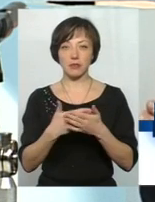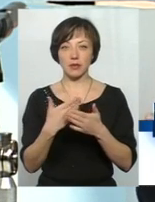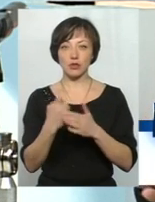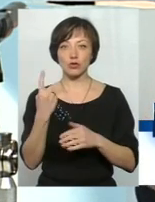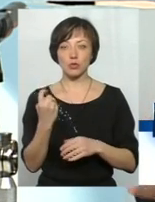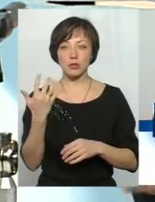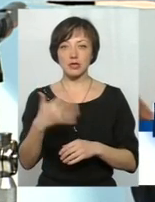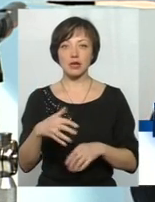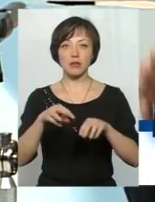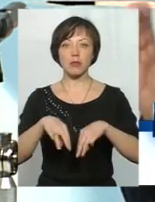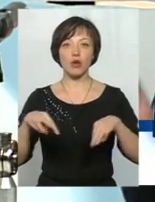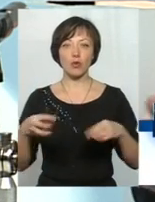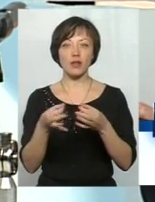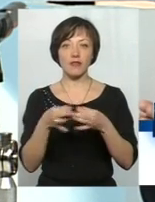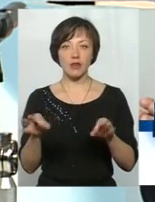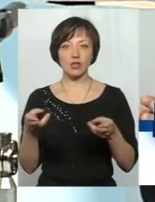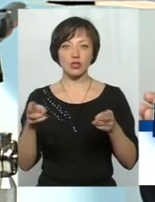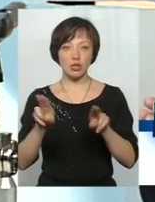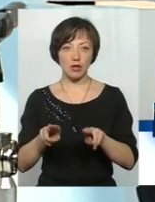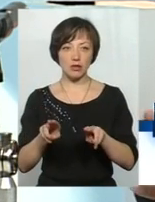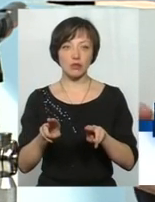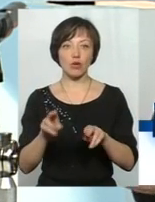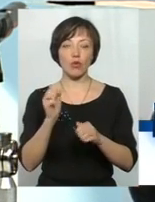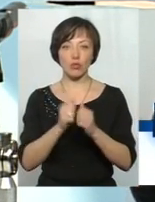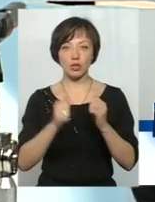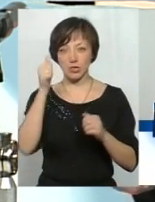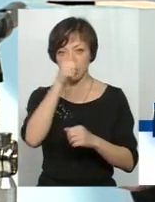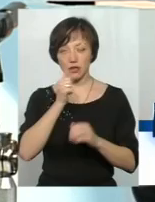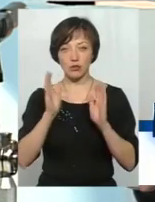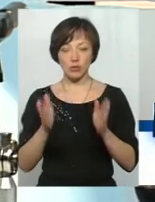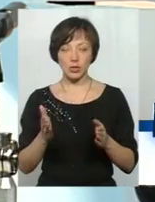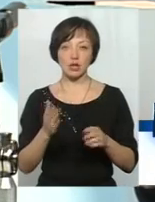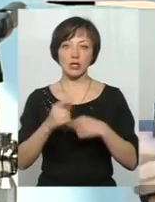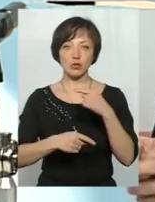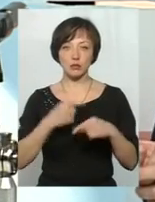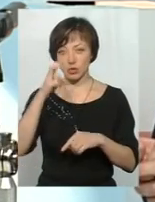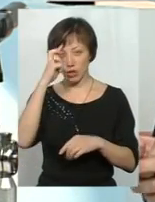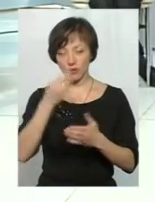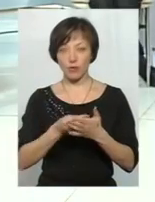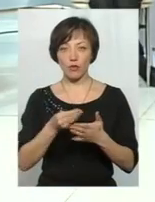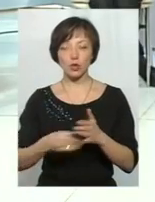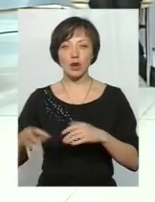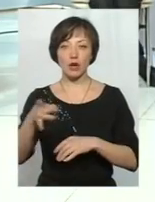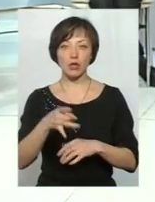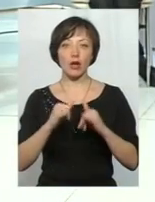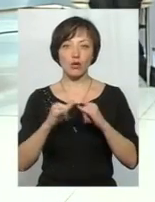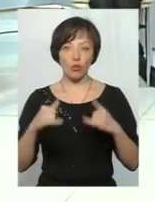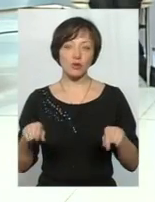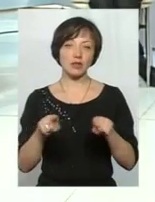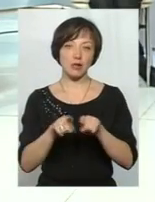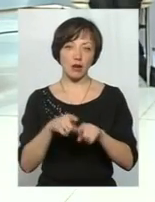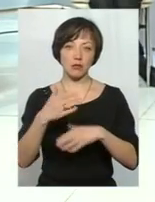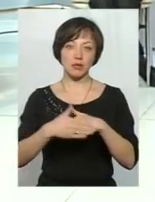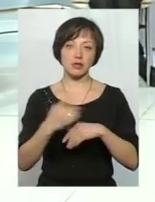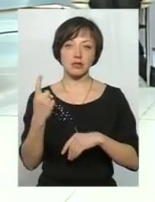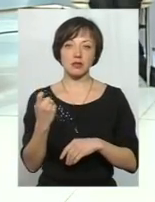мільйонів, вільний залишок практично буде кожен рік. Далі, наступне, це Державний фонд регіонального розвитку. Він також десь піля